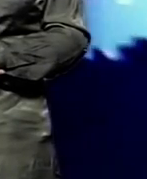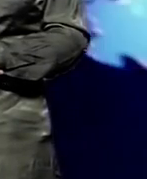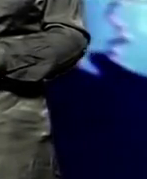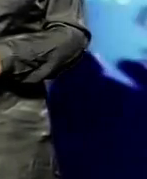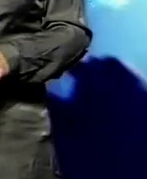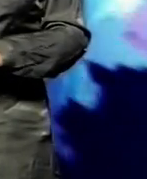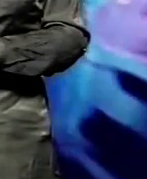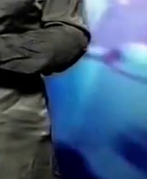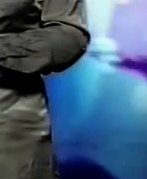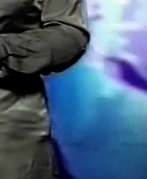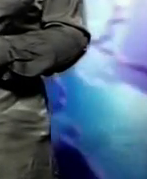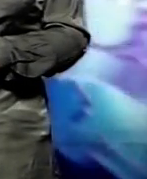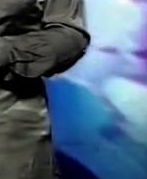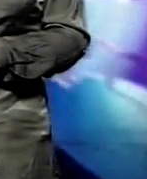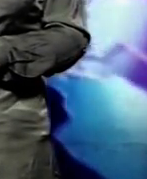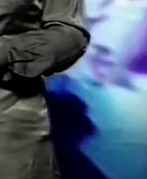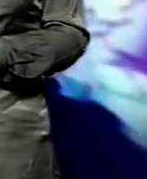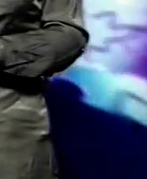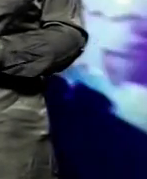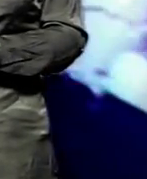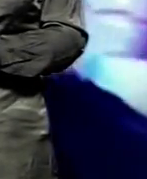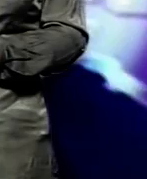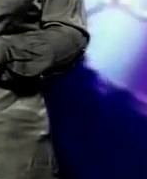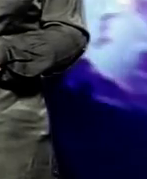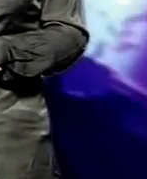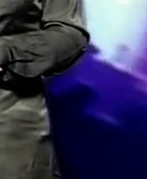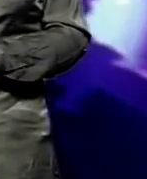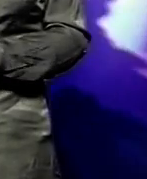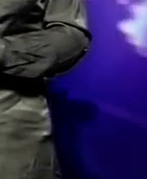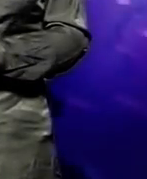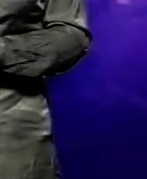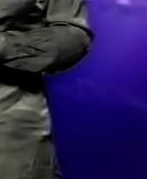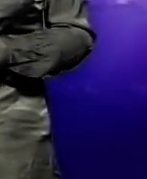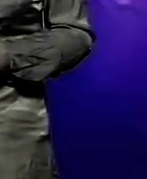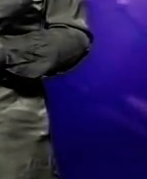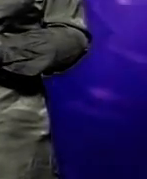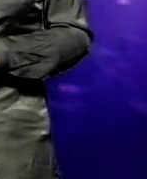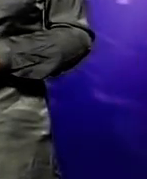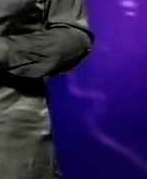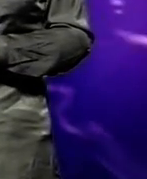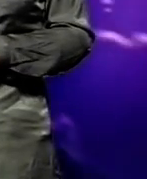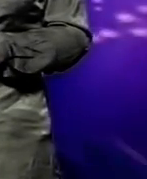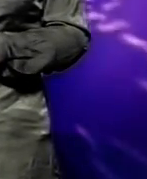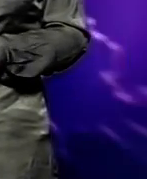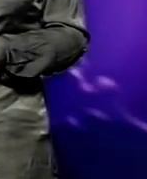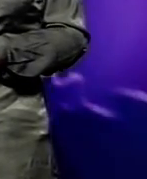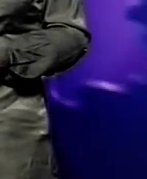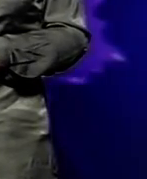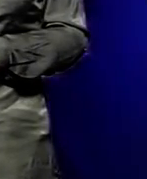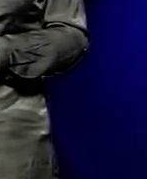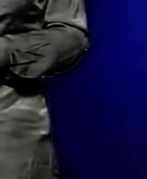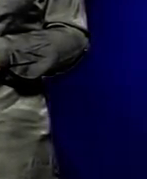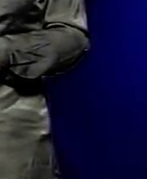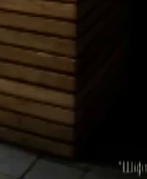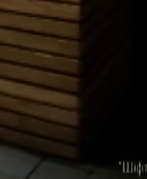року. Докладніше про те, що обіцяють синоптики за мить, а поки що, нагадаю, за будь-якої погоди вам буде комфортно і зручно за